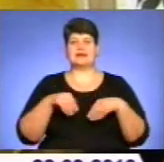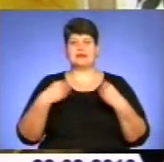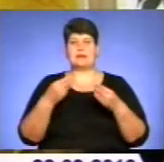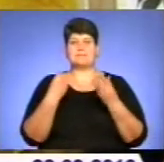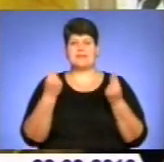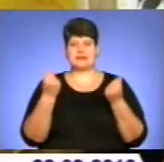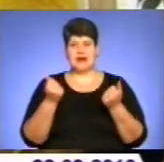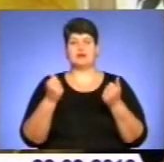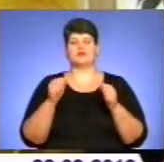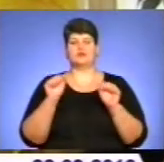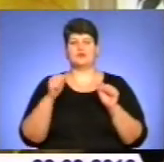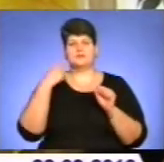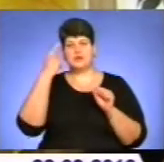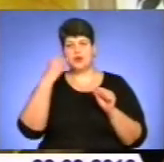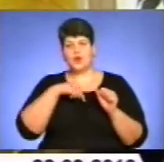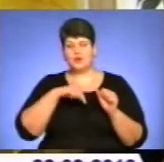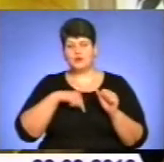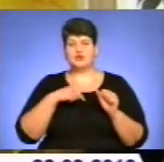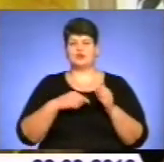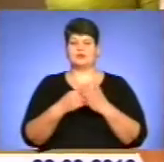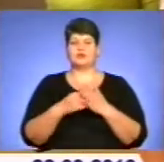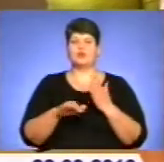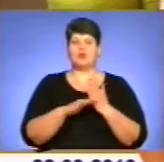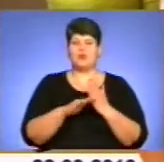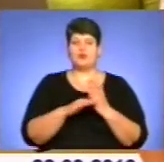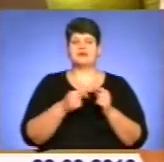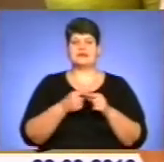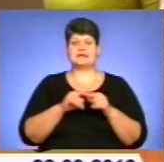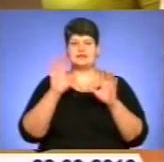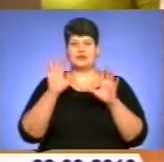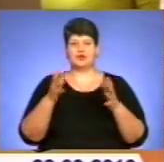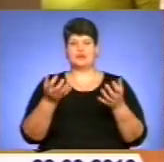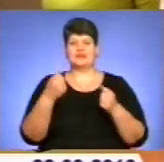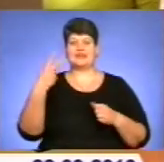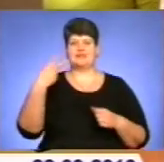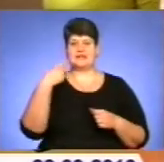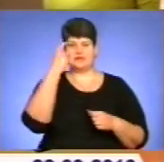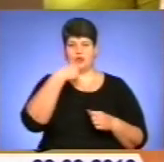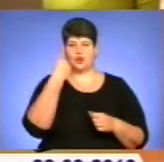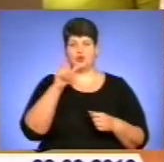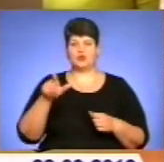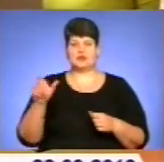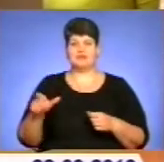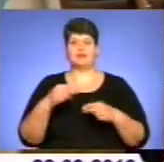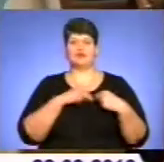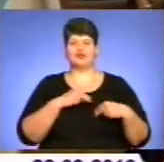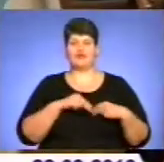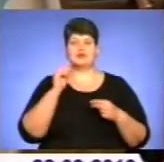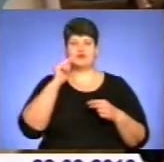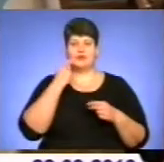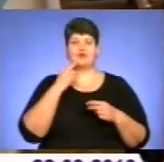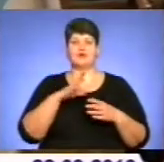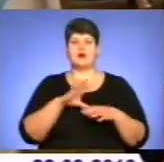медичну, психологічну допомоги. На сьогодні в Україні такий статус уже отримали 20 осіб. Слід зазначити, від трудового та сексуального